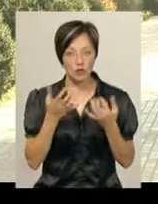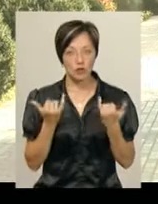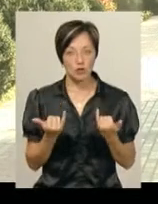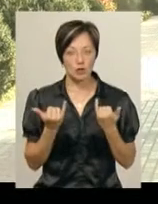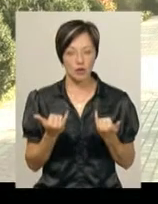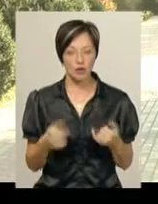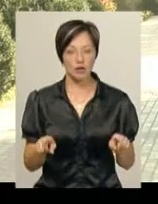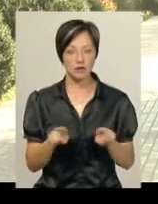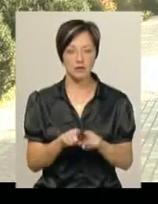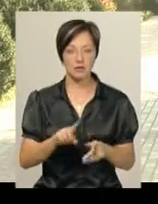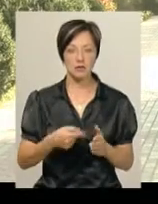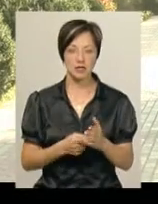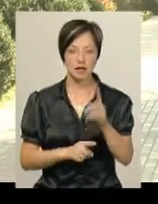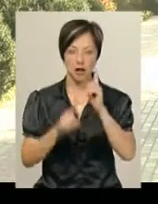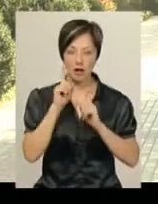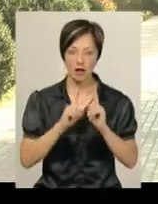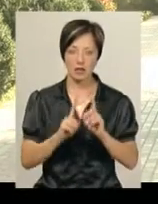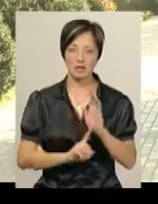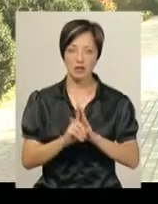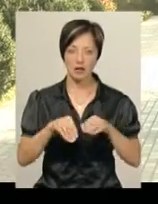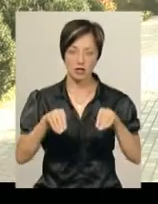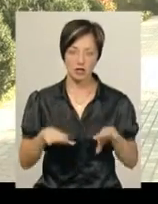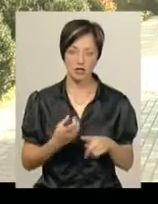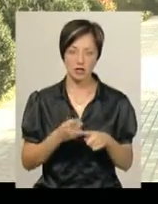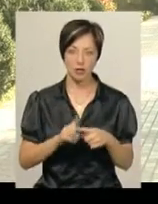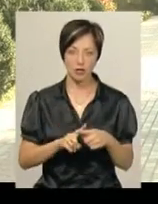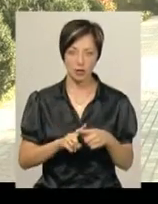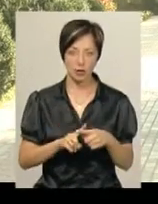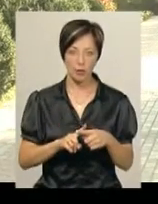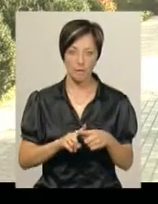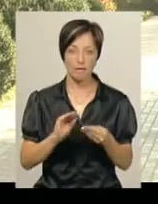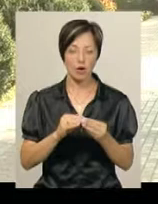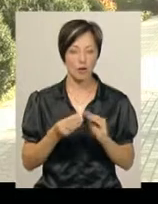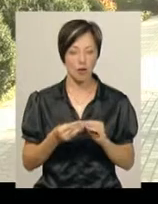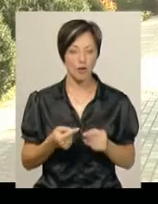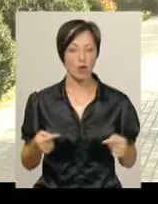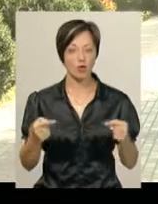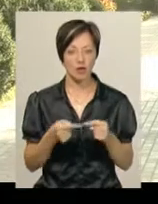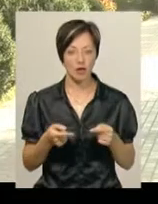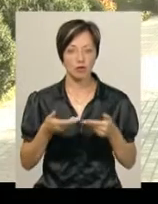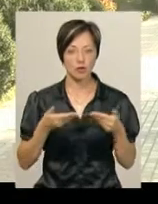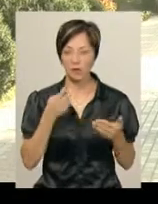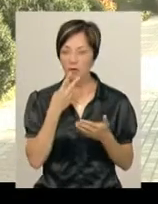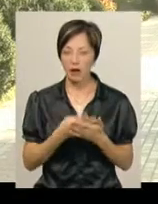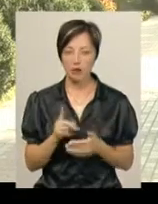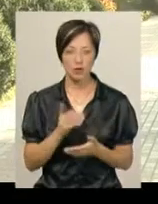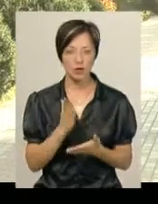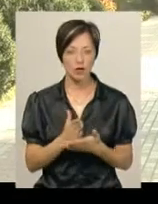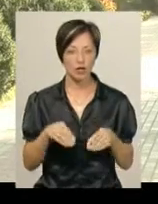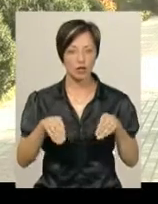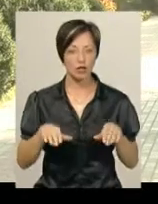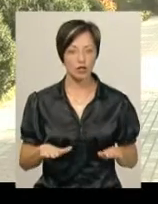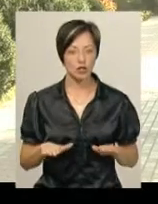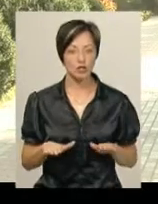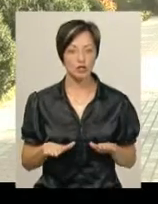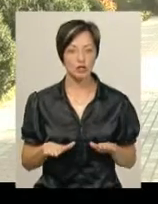міська рада взялася за вирішення цієї проблеми конкретною. Ми бачимо, що вже є рішення,